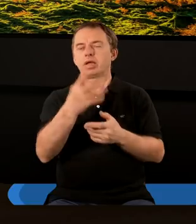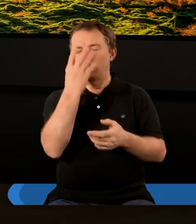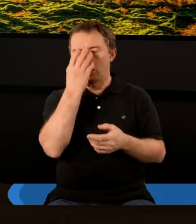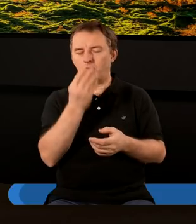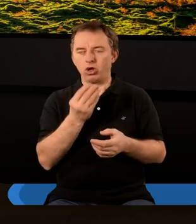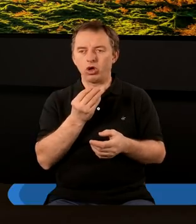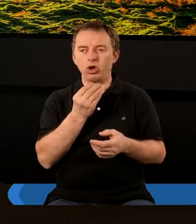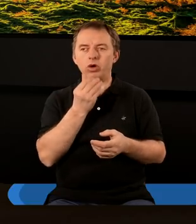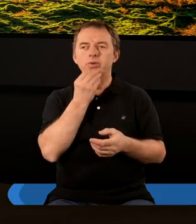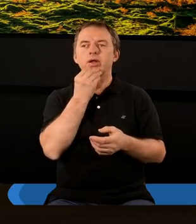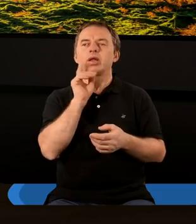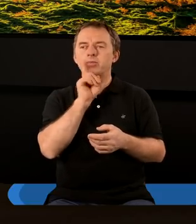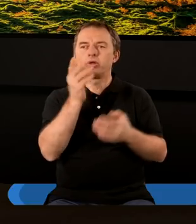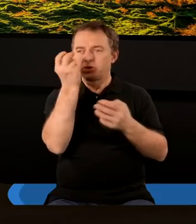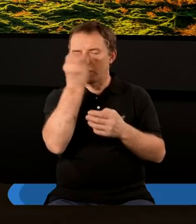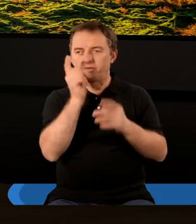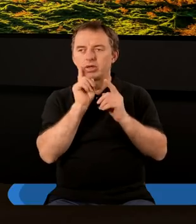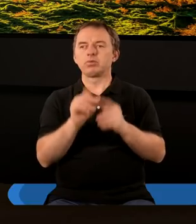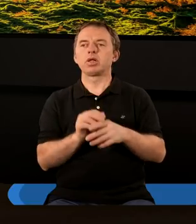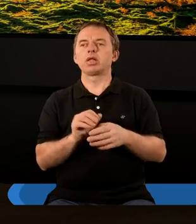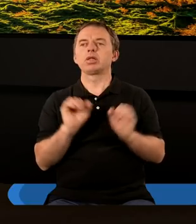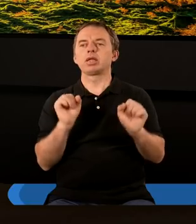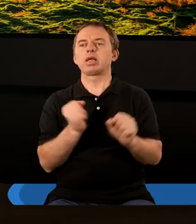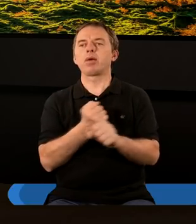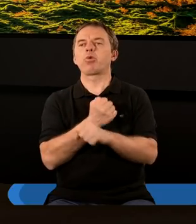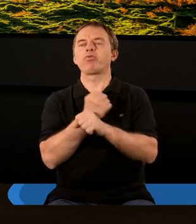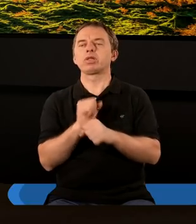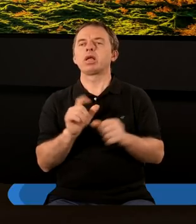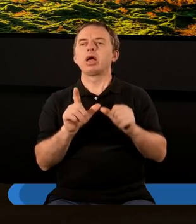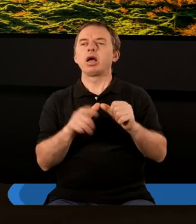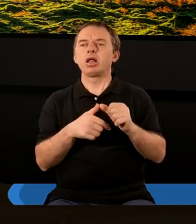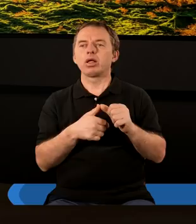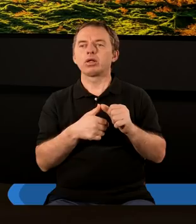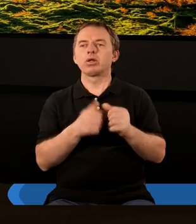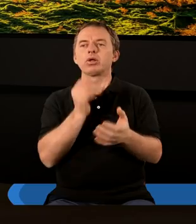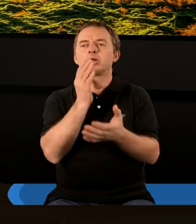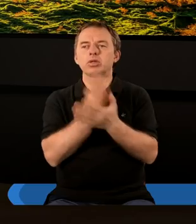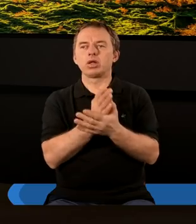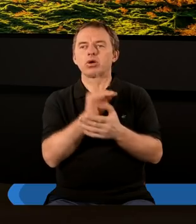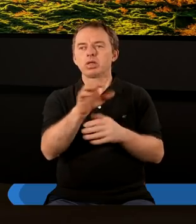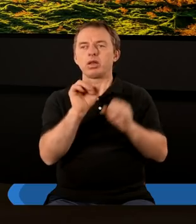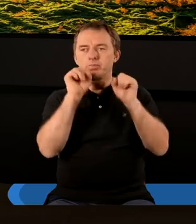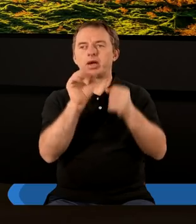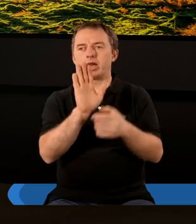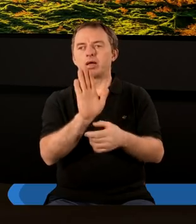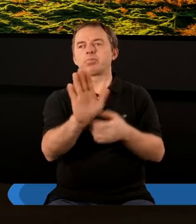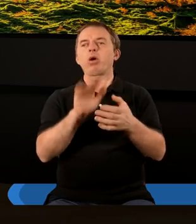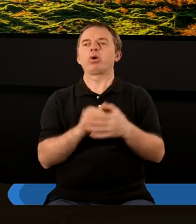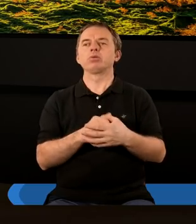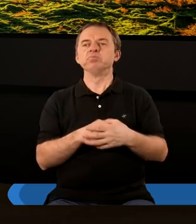ten obraz Jezusa jest tutaj naprawdę ciekawy, bardzo niesamowity, ale dlaczego tylko ten baranek miał